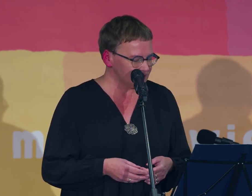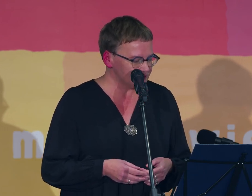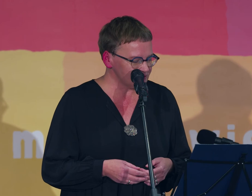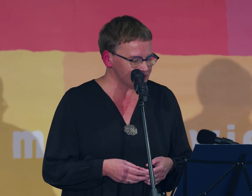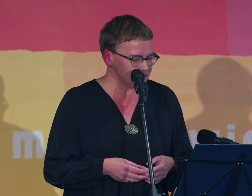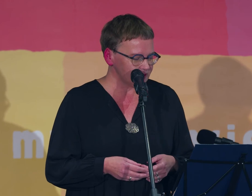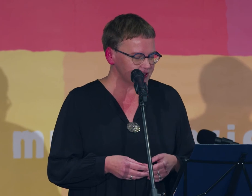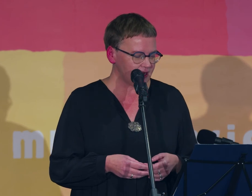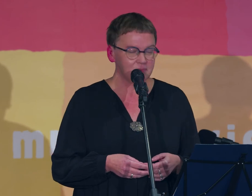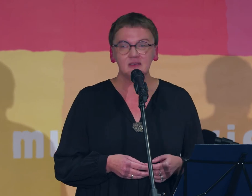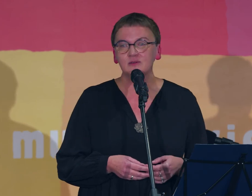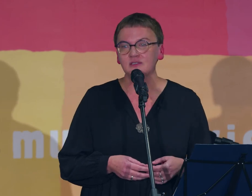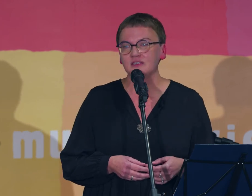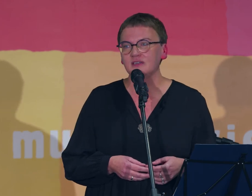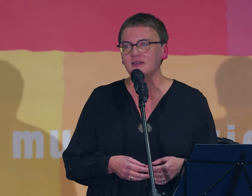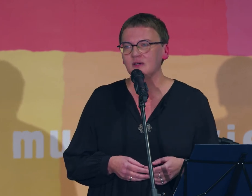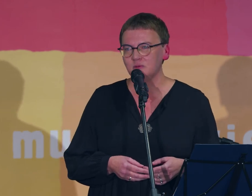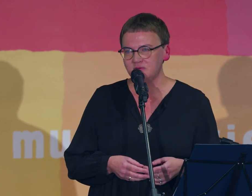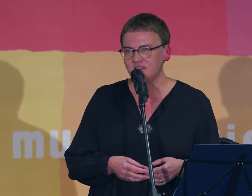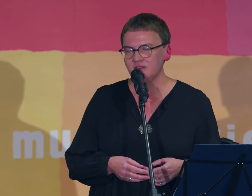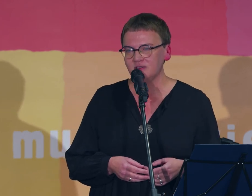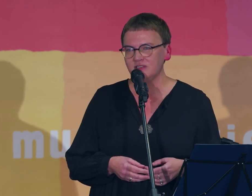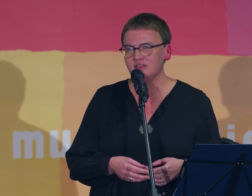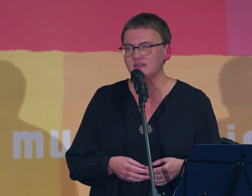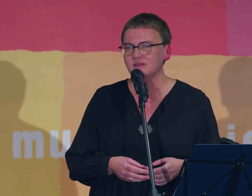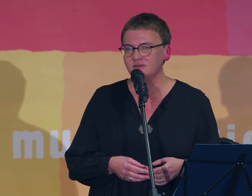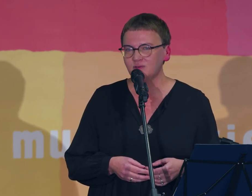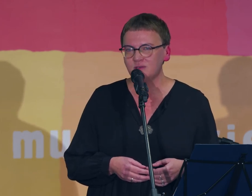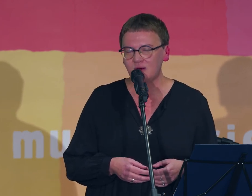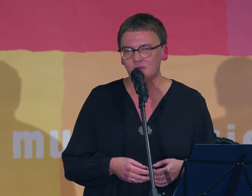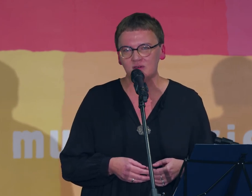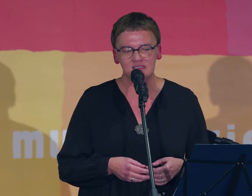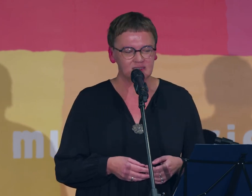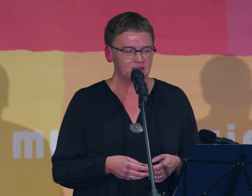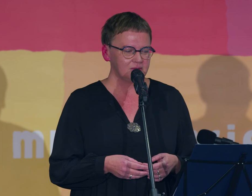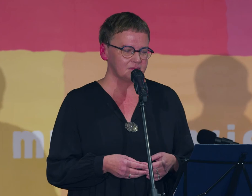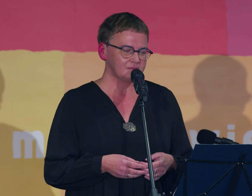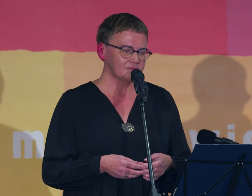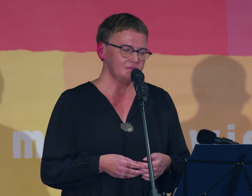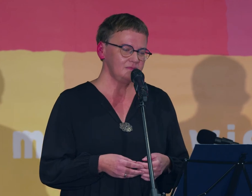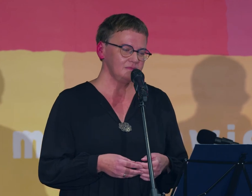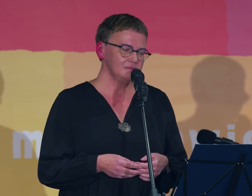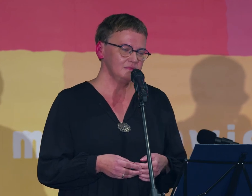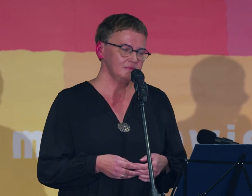drżącymi rożkami których obfitość wróżyła urodzaj